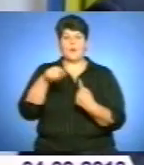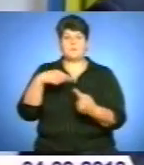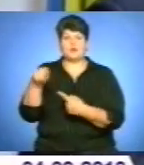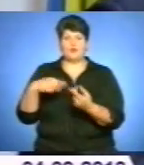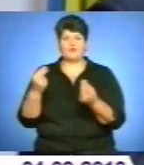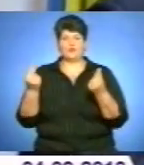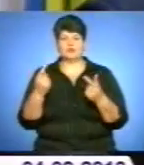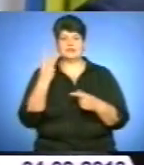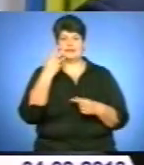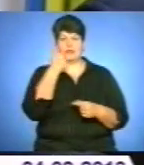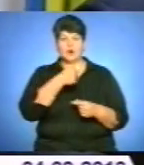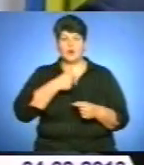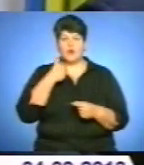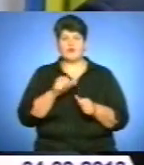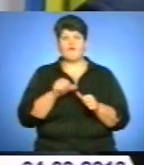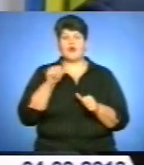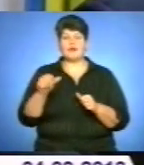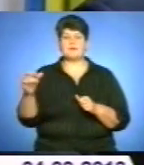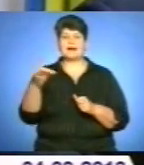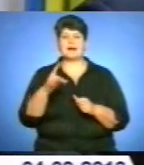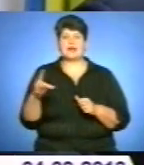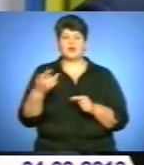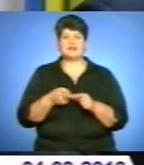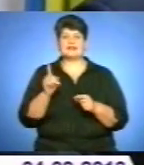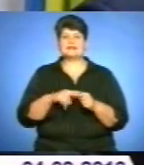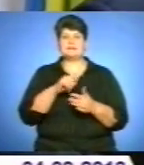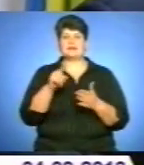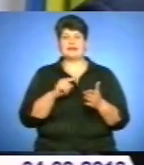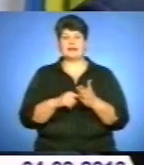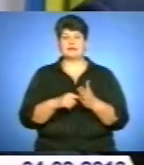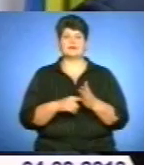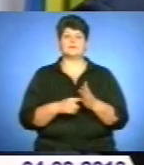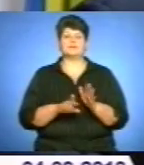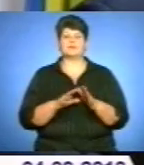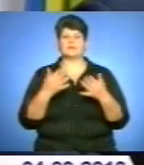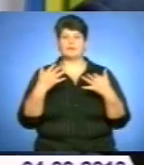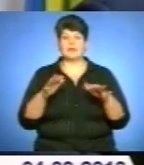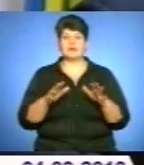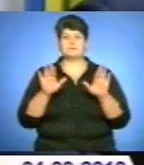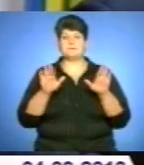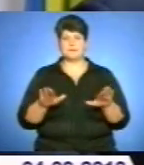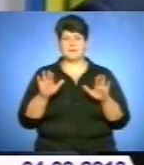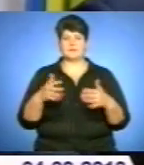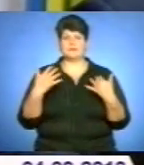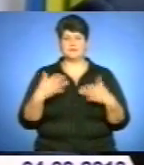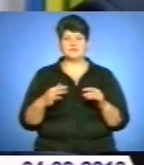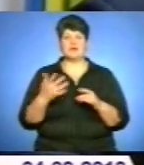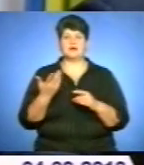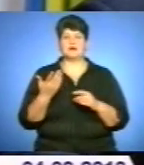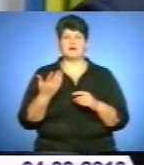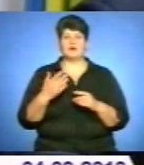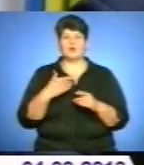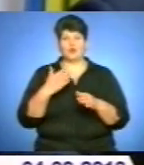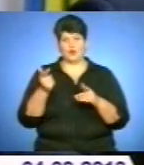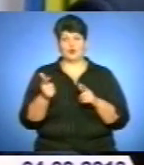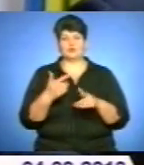до трьох років. В окремих районах вже ці питання зрушилися з місця і ми вже перші кредити оформили. Ми готові кредитувати